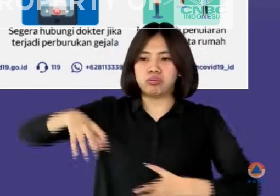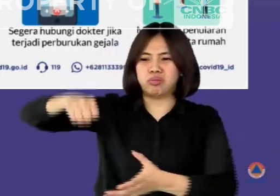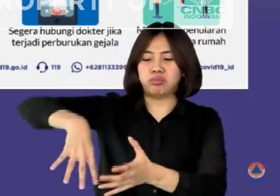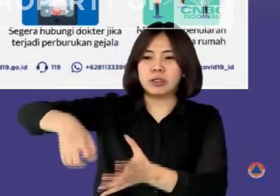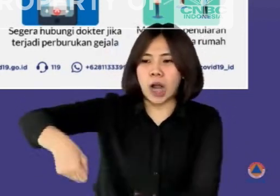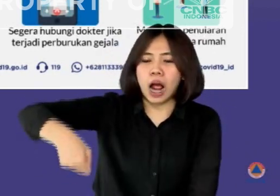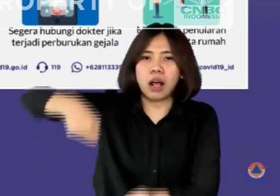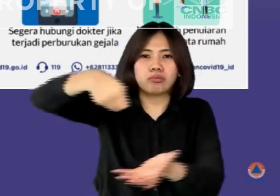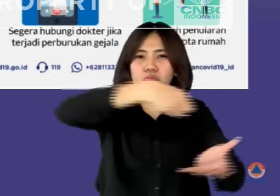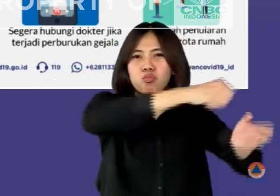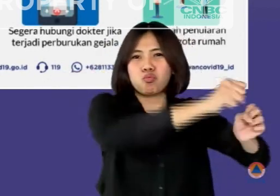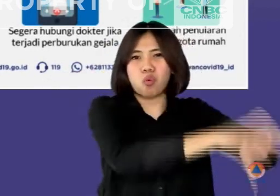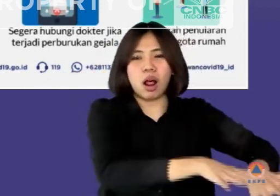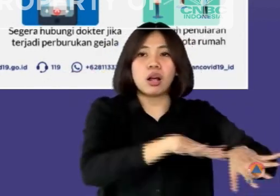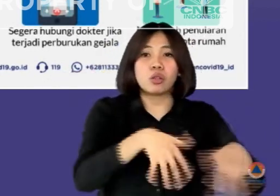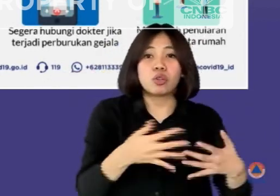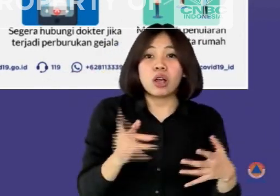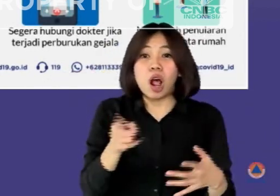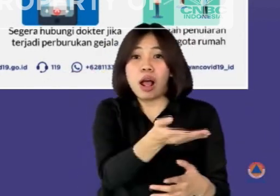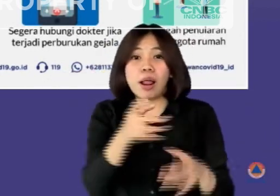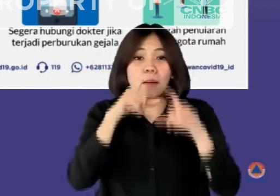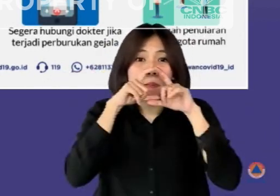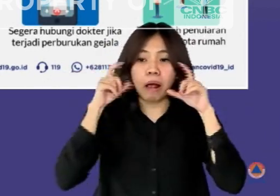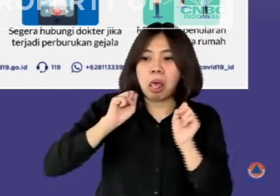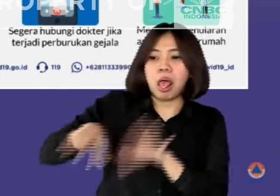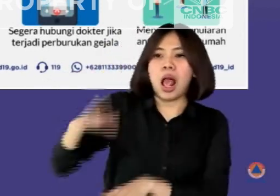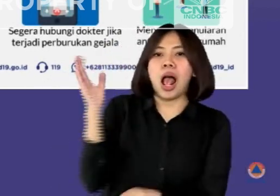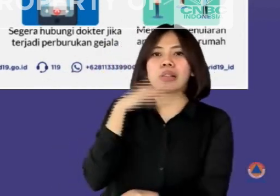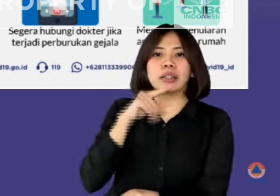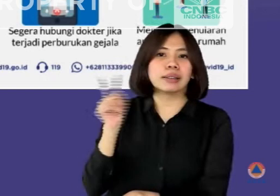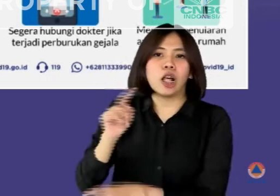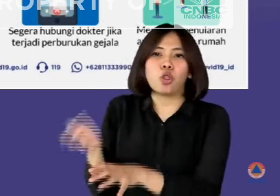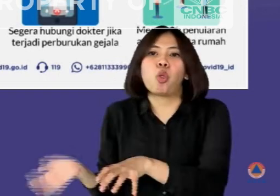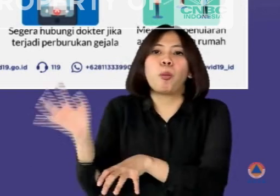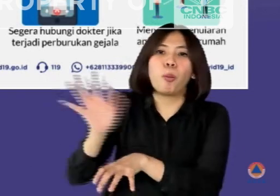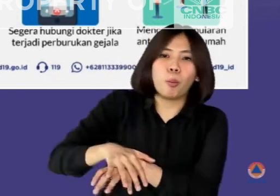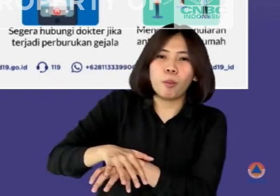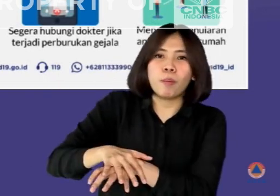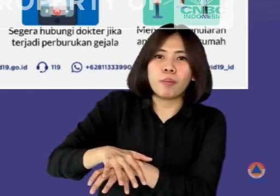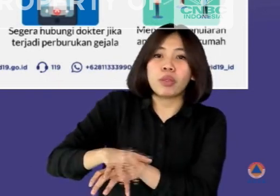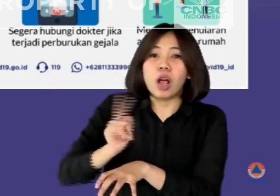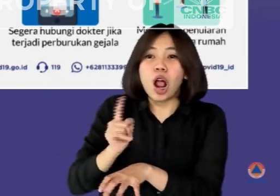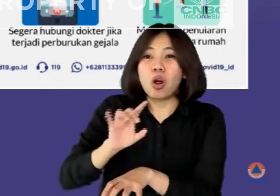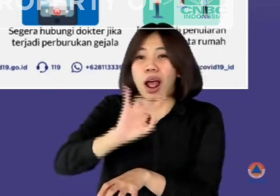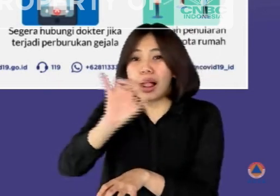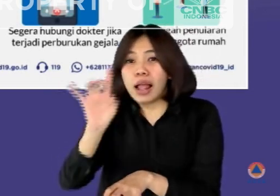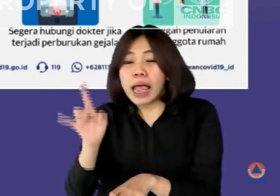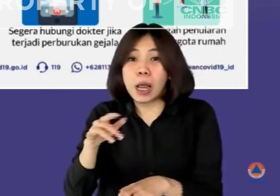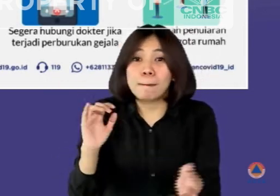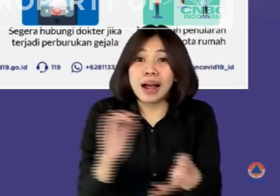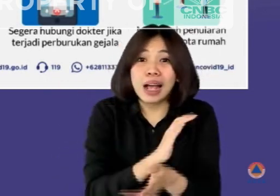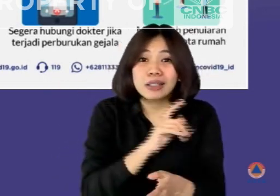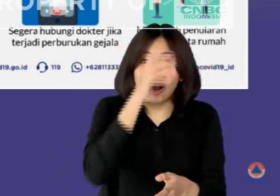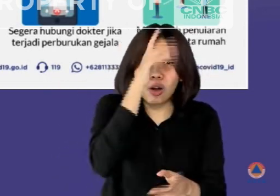habis pakai harus disimpan dalam wadah tertutup, sedangkan barang yang tidak habis pakai harus dibersihkan terpisah dengan